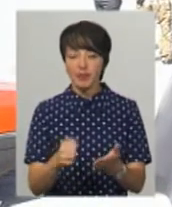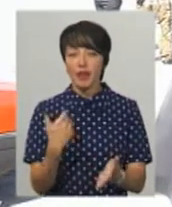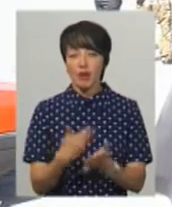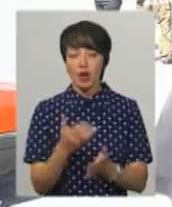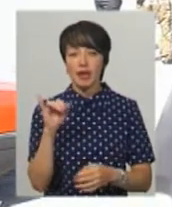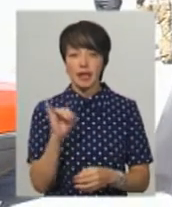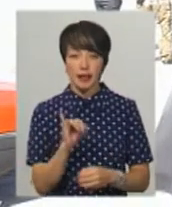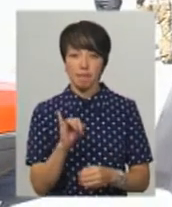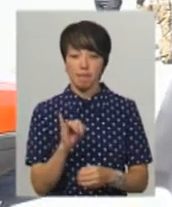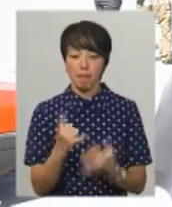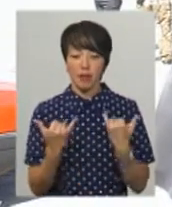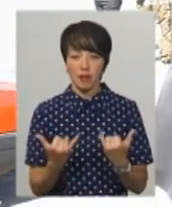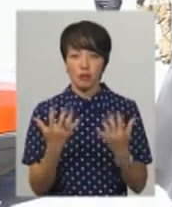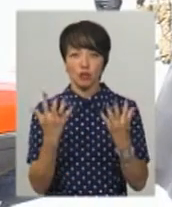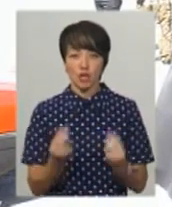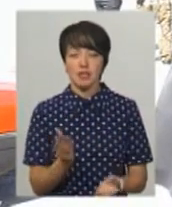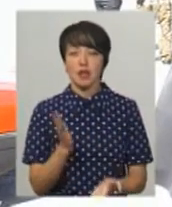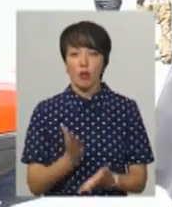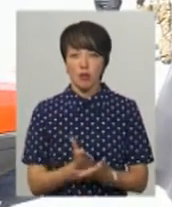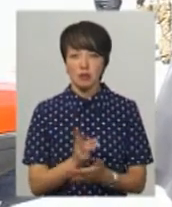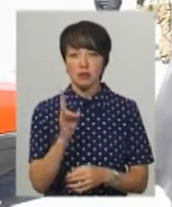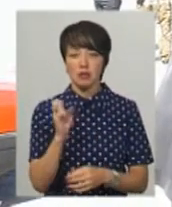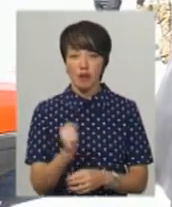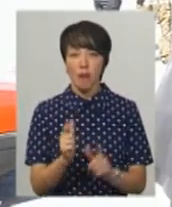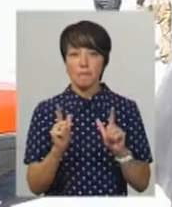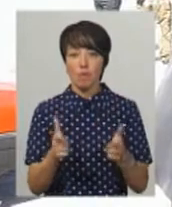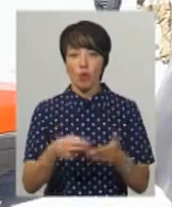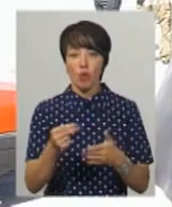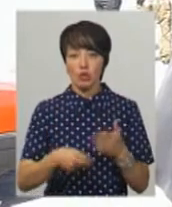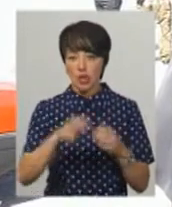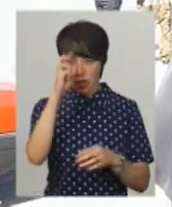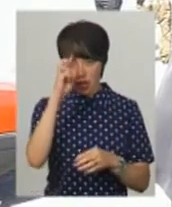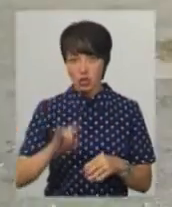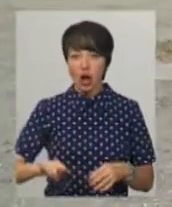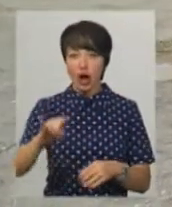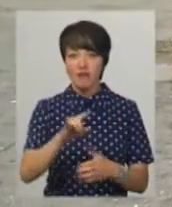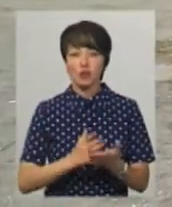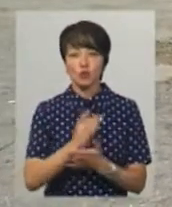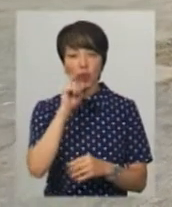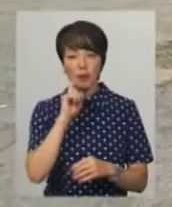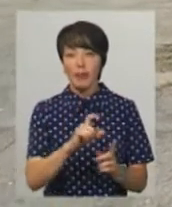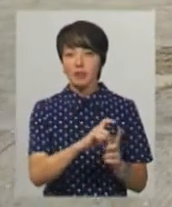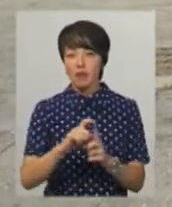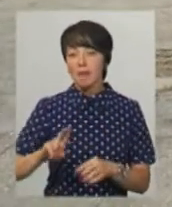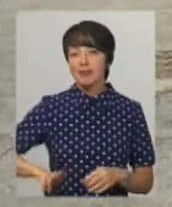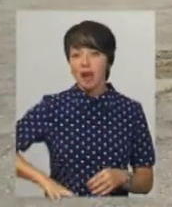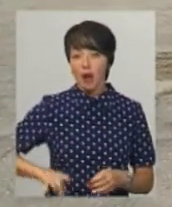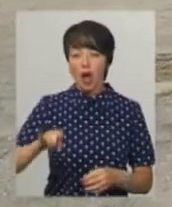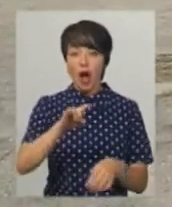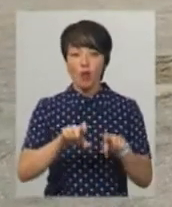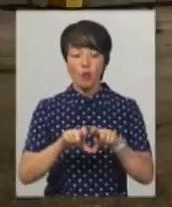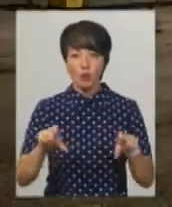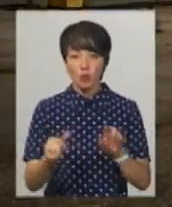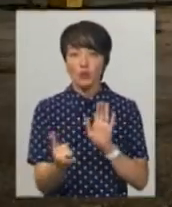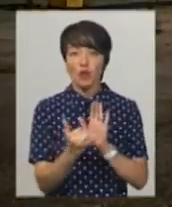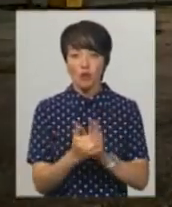І на даний час вона знаходиться на погодженні в Державіаслужбі України. За словами директора аеропорту, на Литовищі